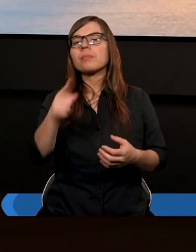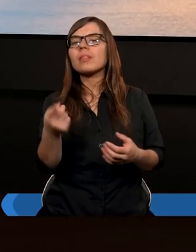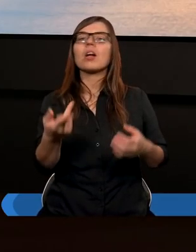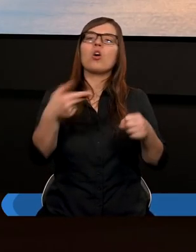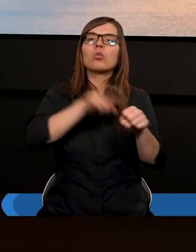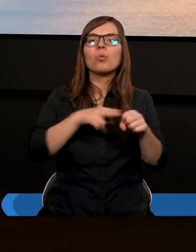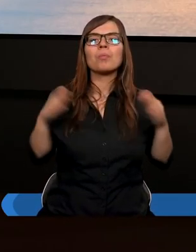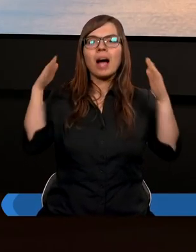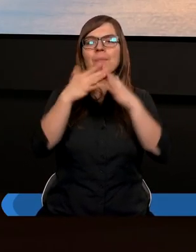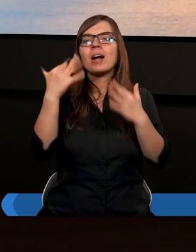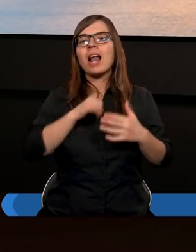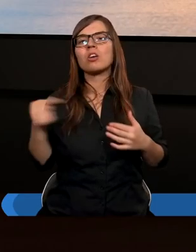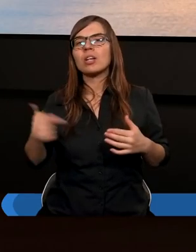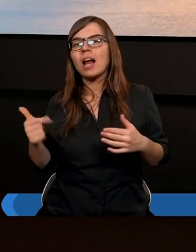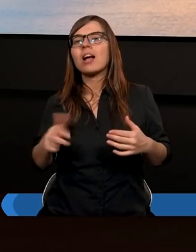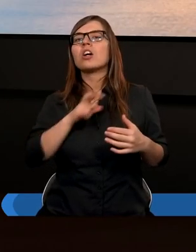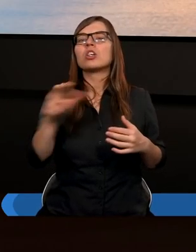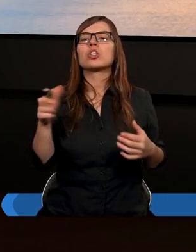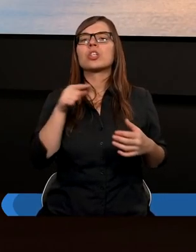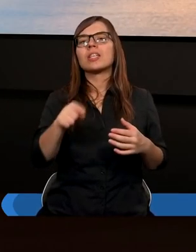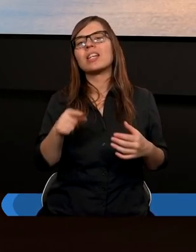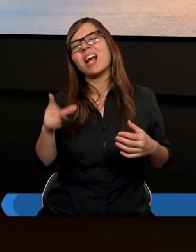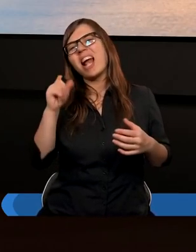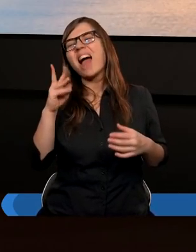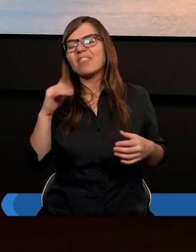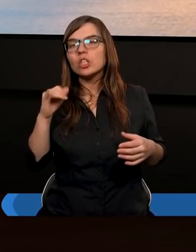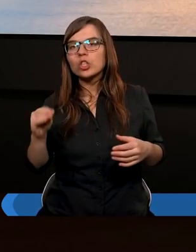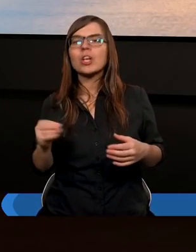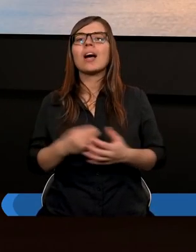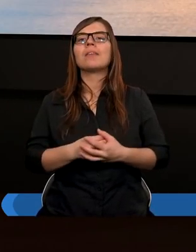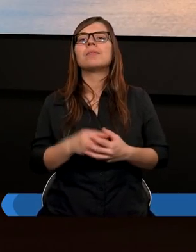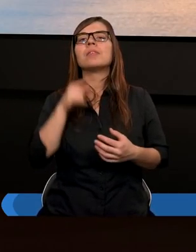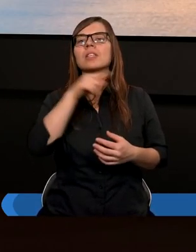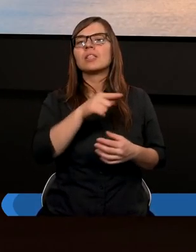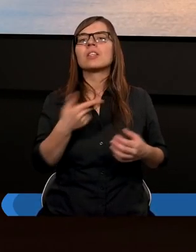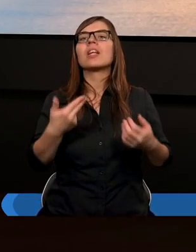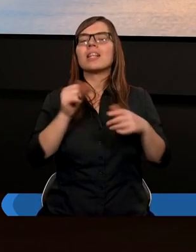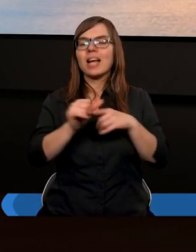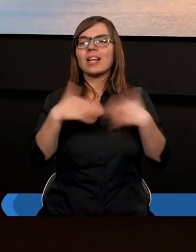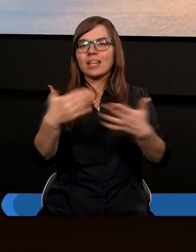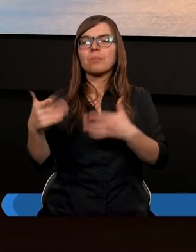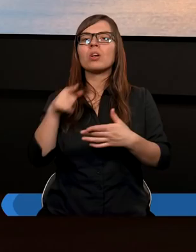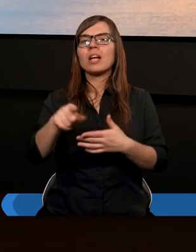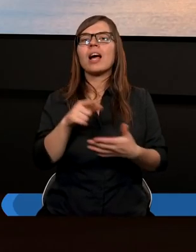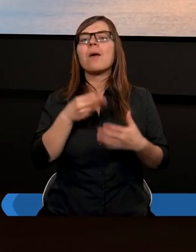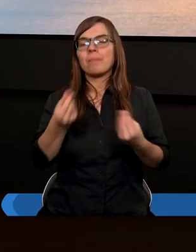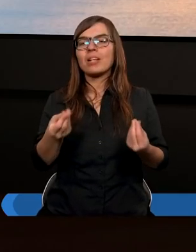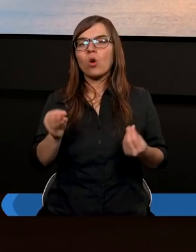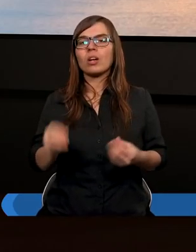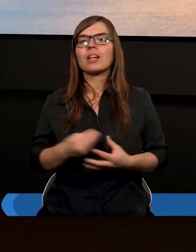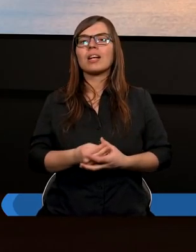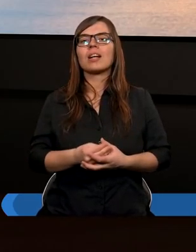kapłanowi ile się należy, czy tam lewicie i tam rozdysponowano dopiero te pieniądze.